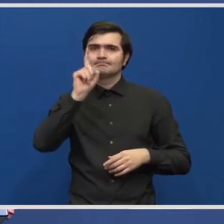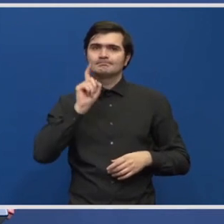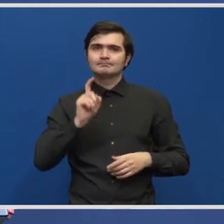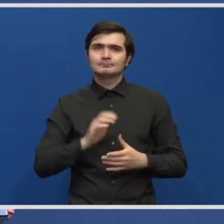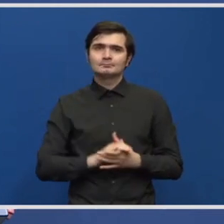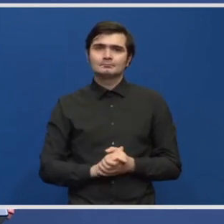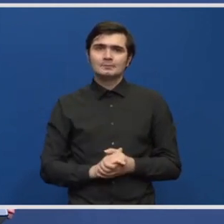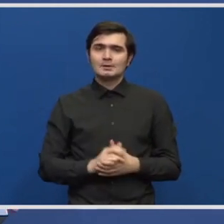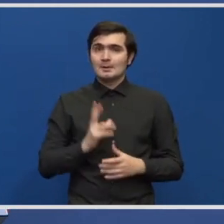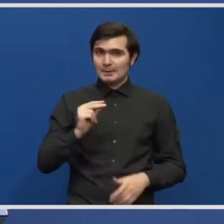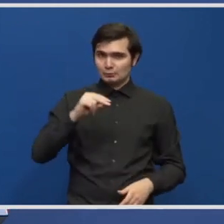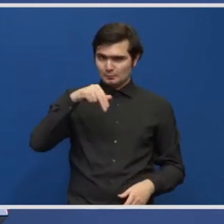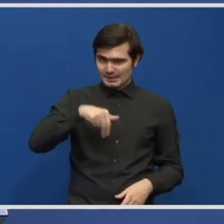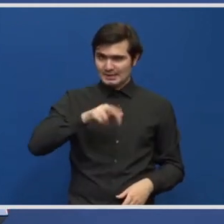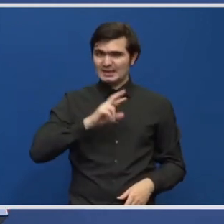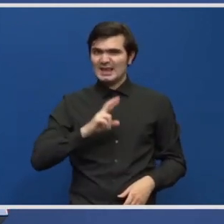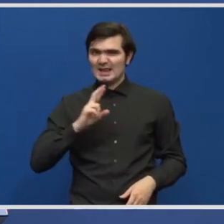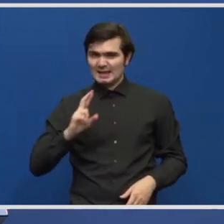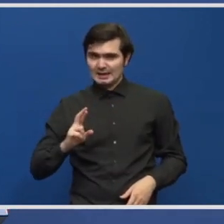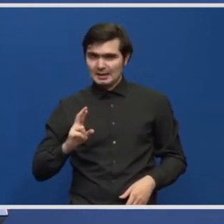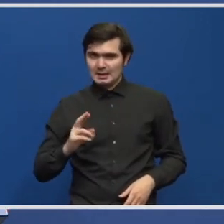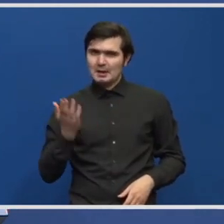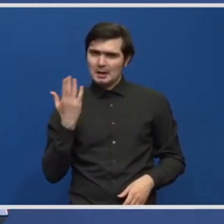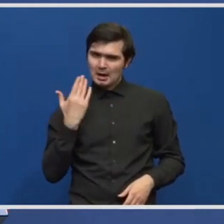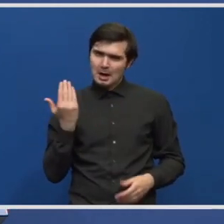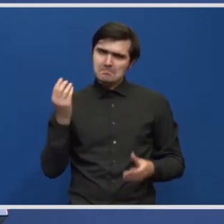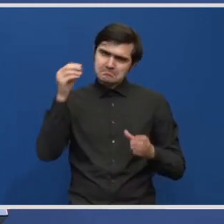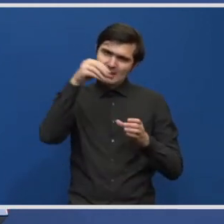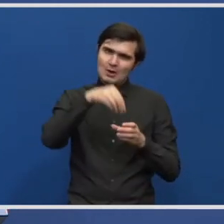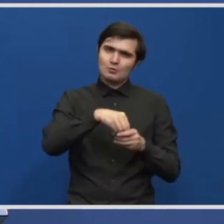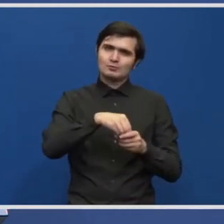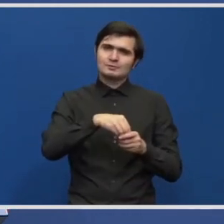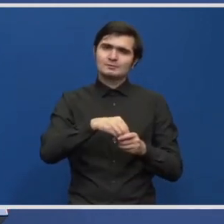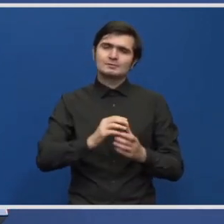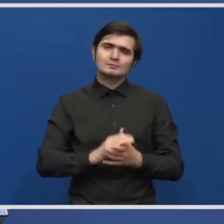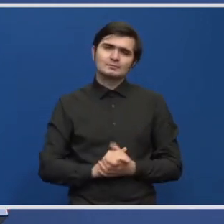În PNRR am inclus